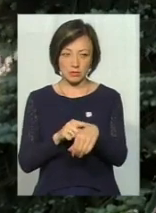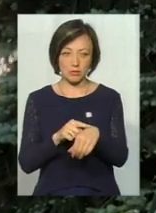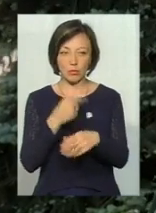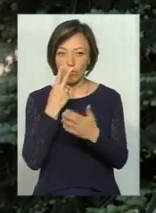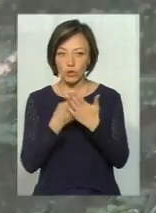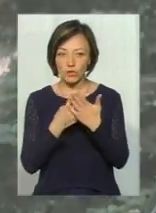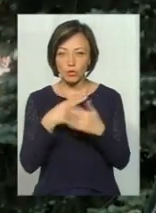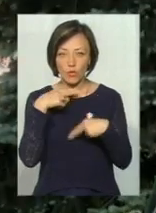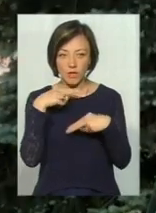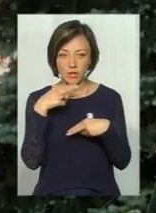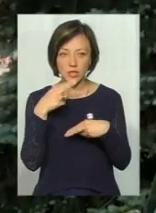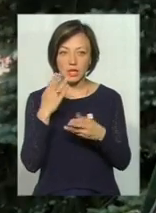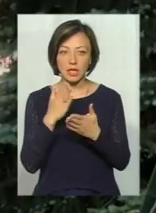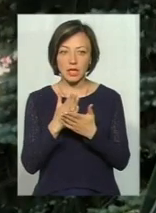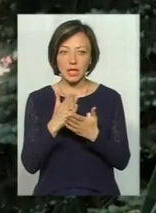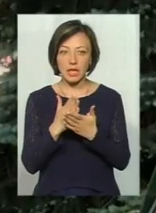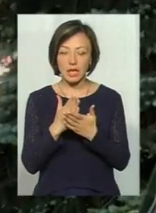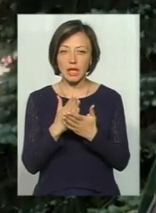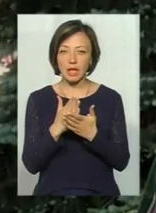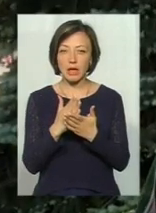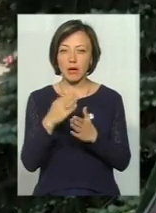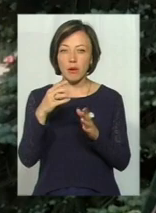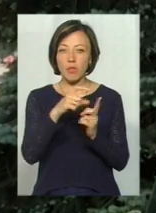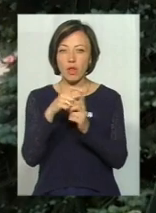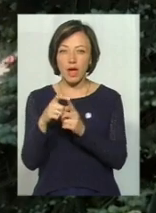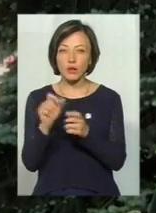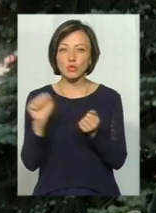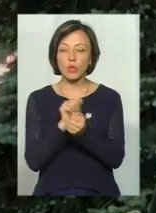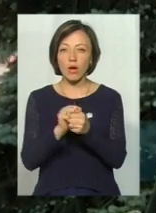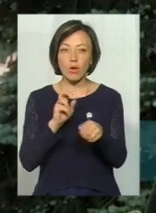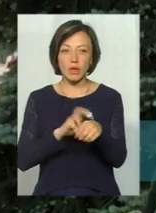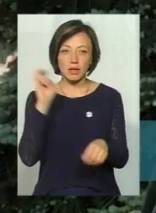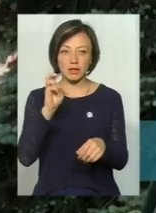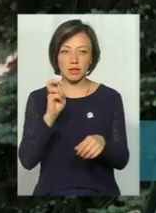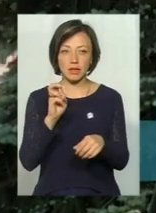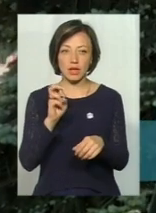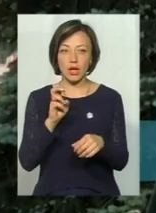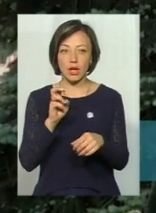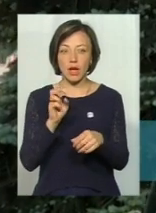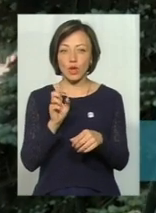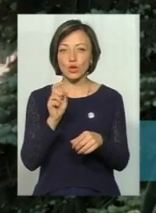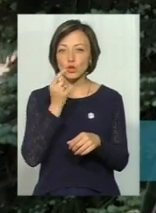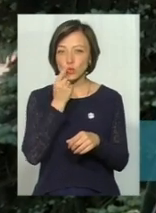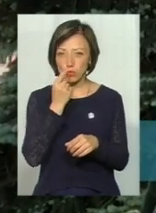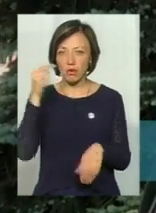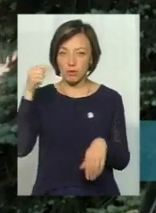Подивитися уважно, є поняття сухого укуса. Інколи буває, що змія може просто цапнути, зуби там хоч і невеличкі, але вони глибокі, і